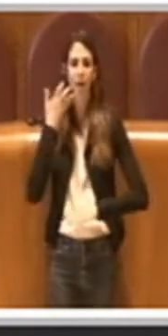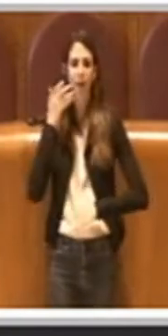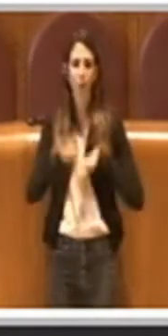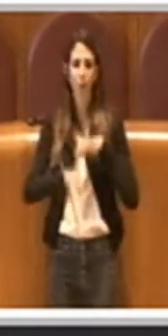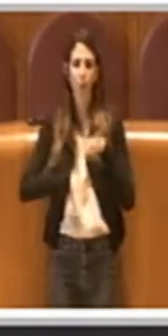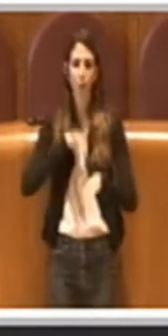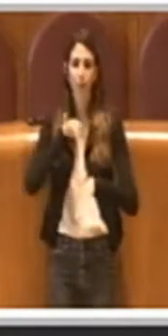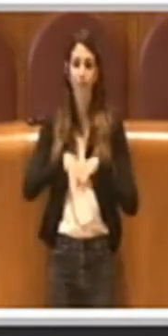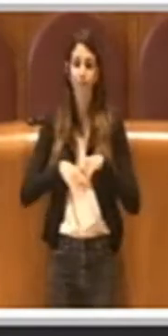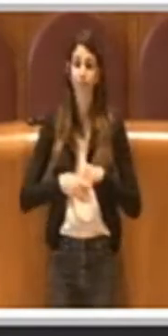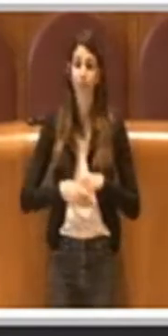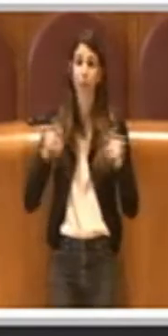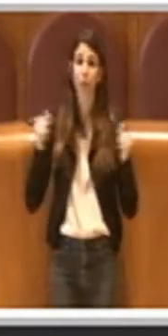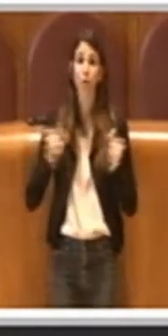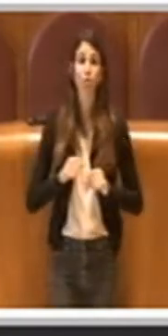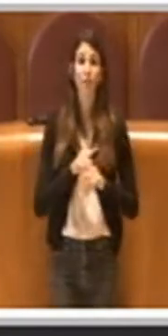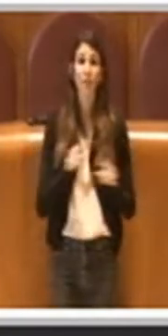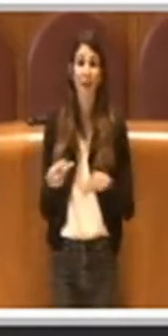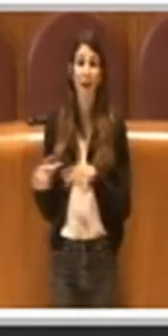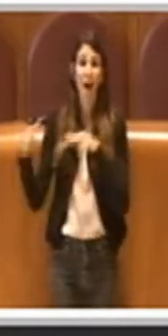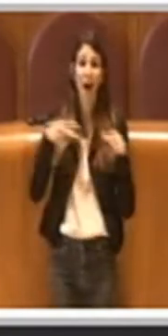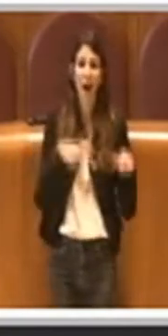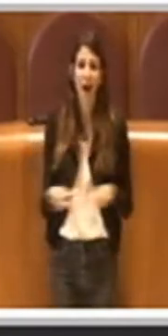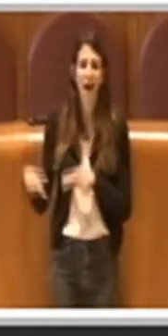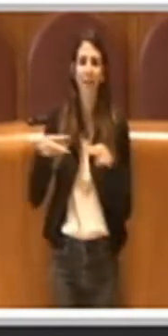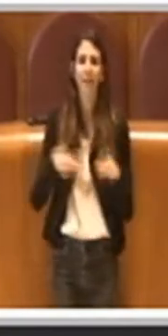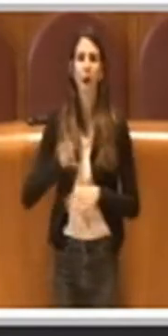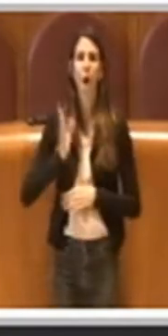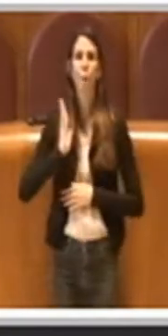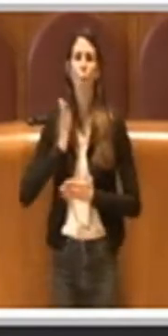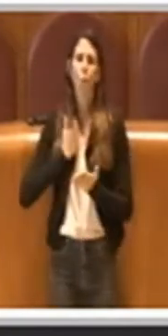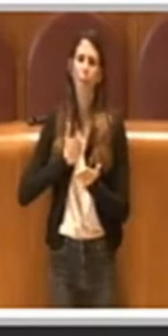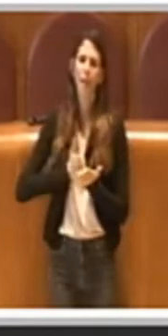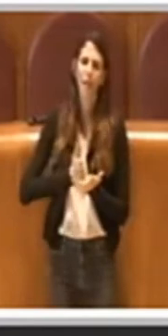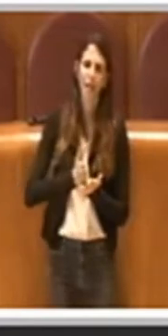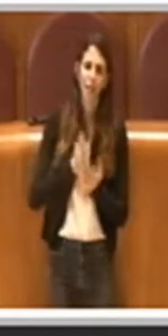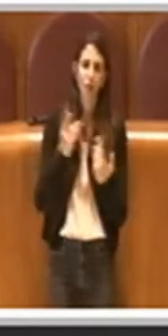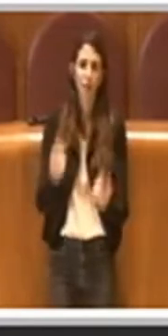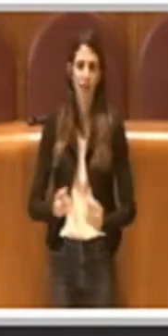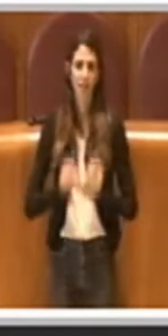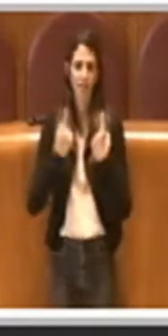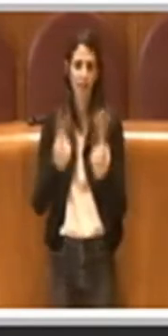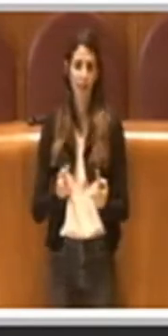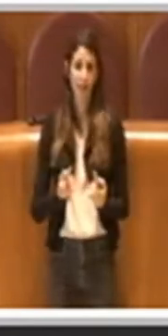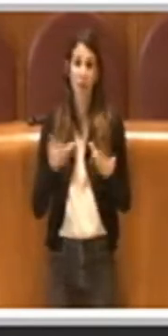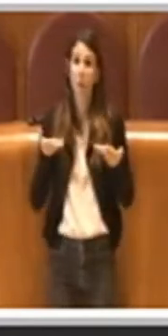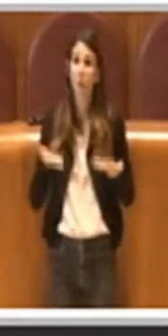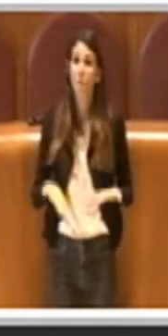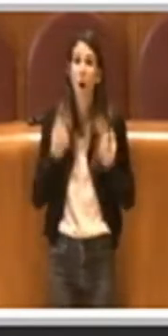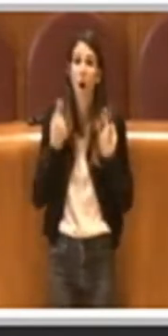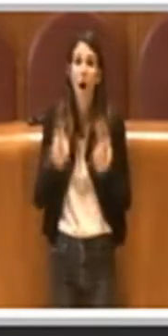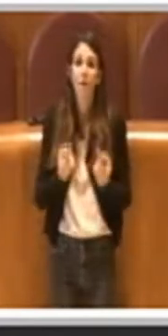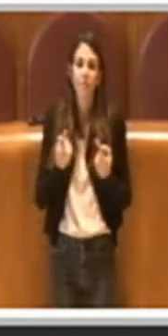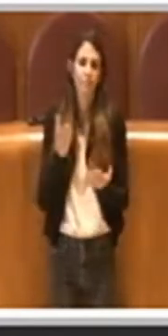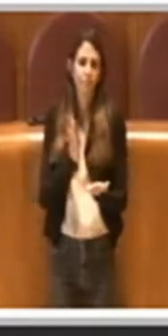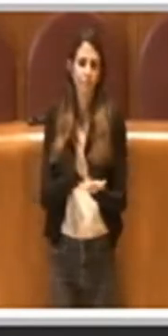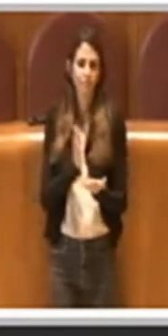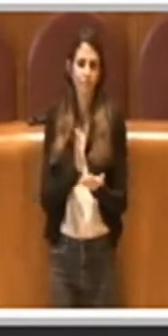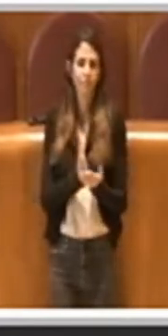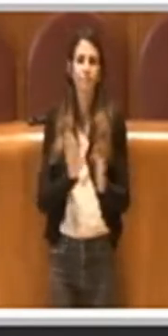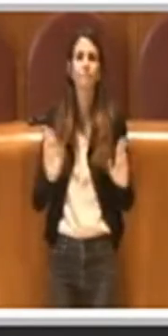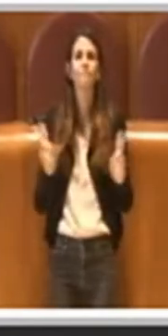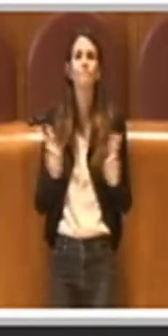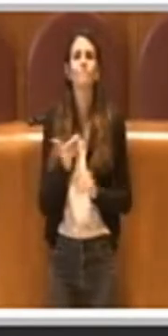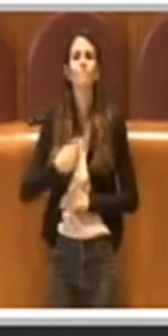I cittadini attendono da 15 anni, perciò su questo ovviamente non si può attendere e quello che però ci siamo prefissati